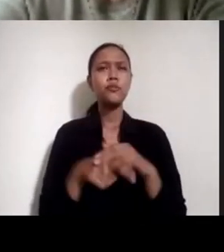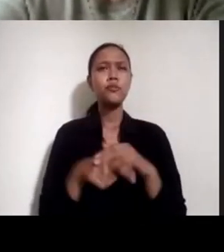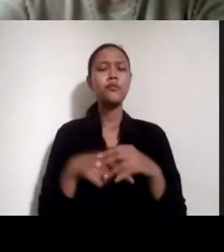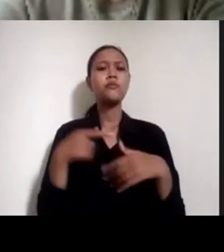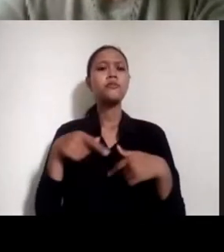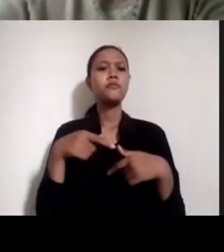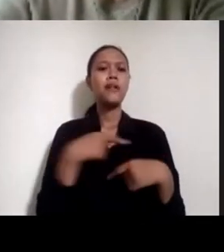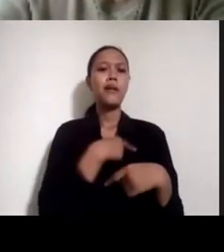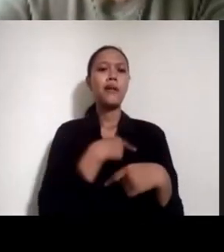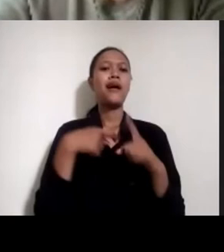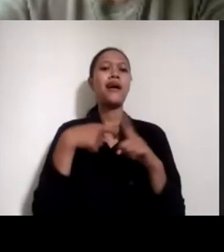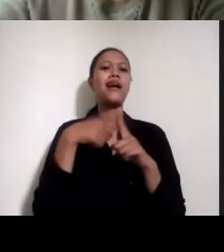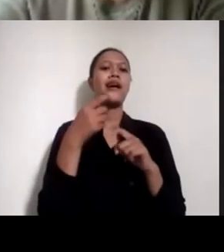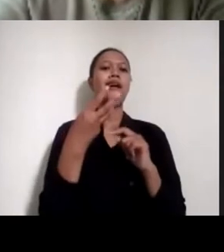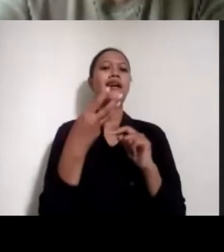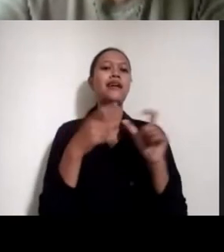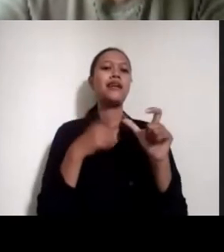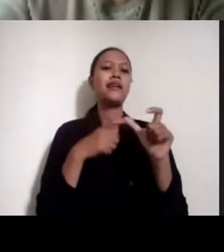Kresna.